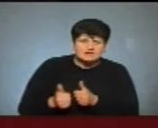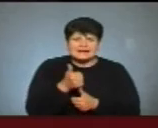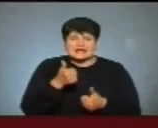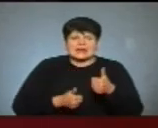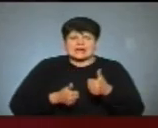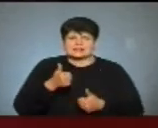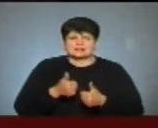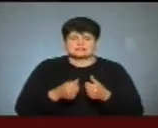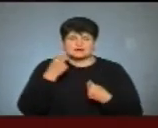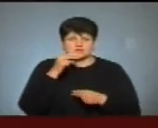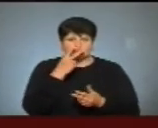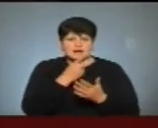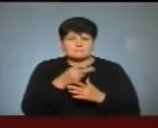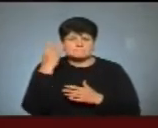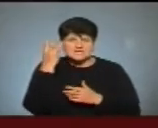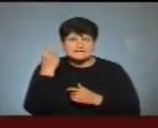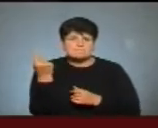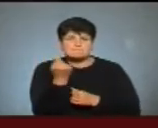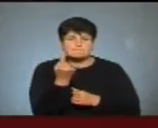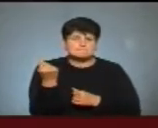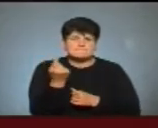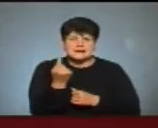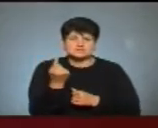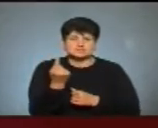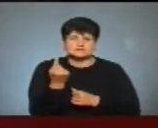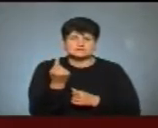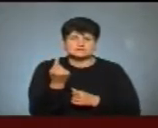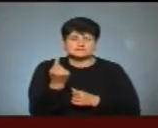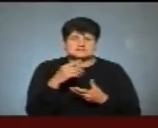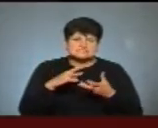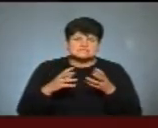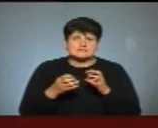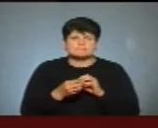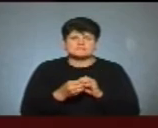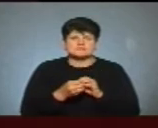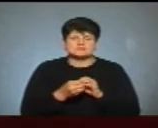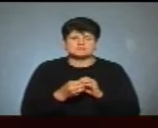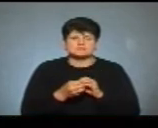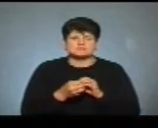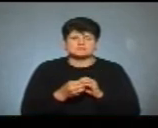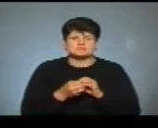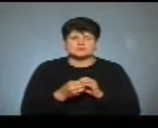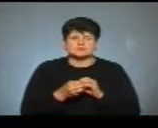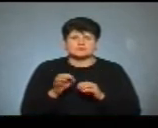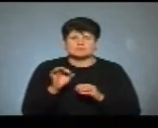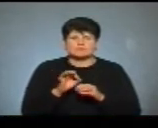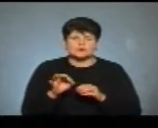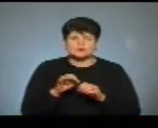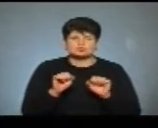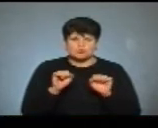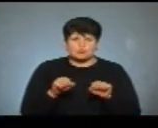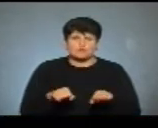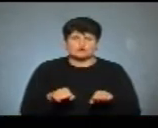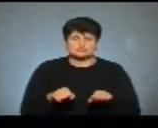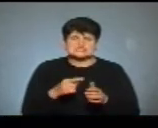показниками. Хмельницький зараз перший за підсумками Юсейду по конкурентоспроможності